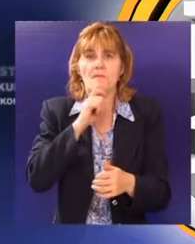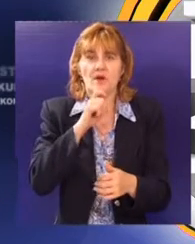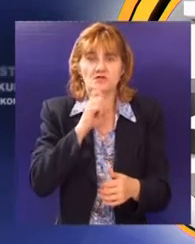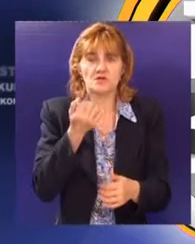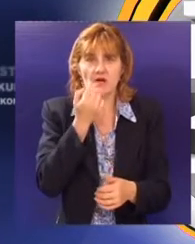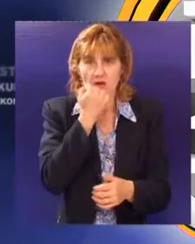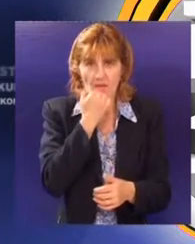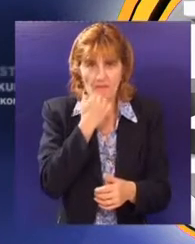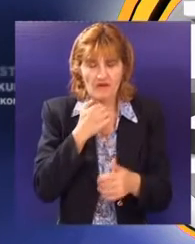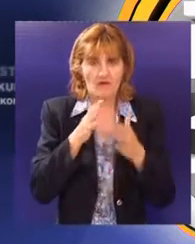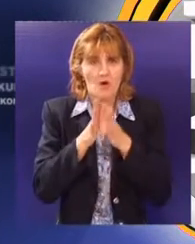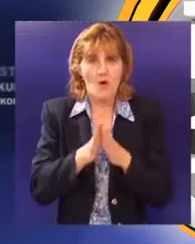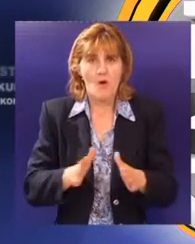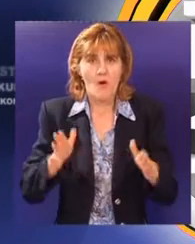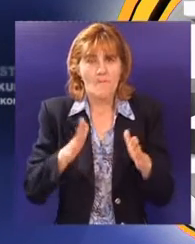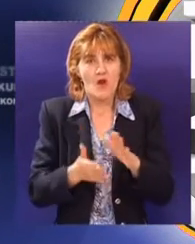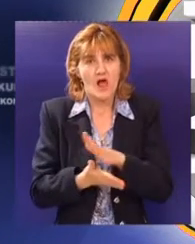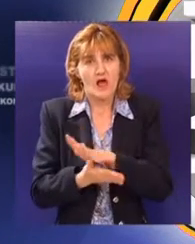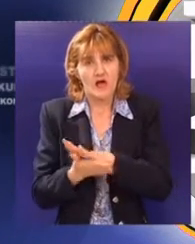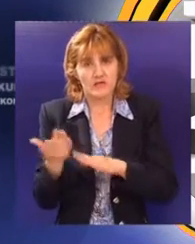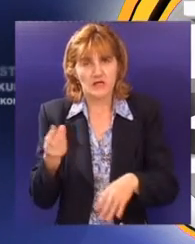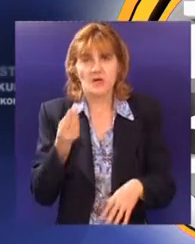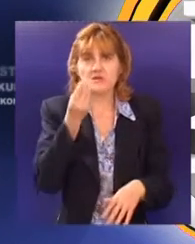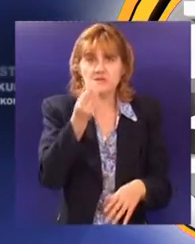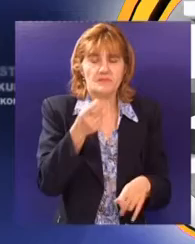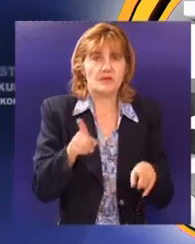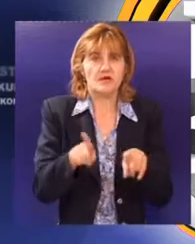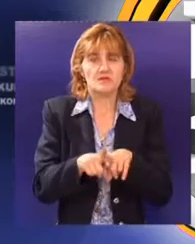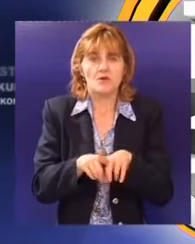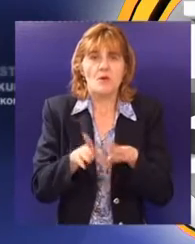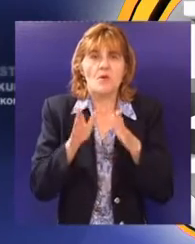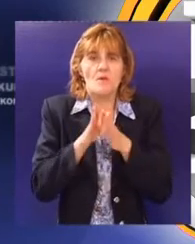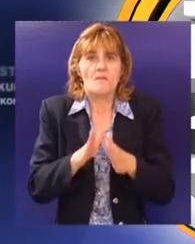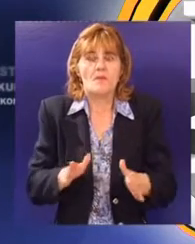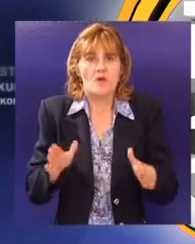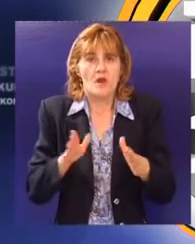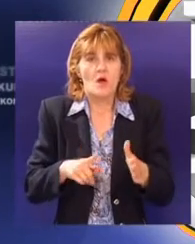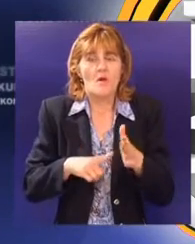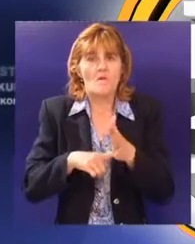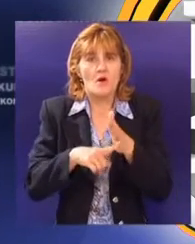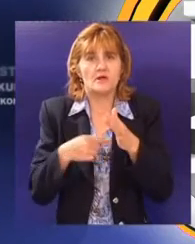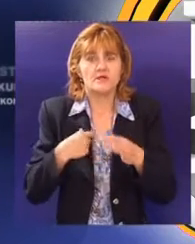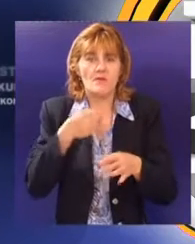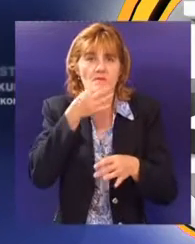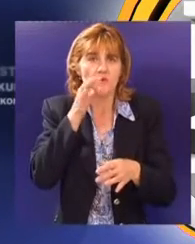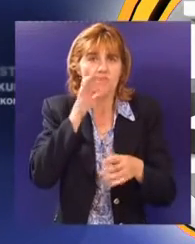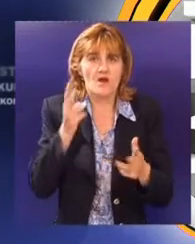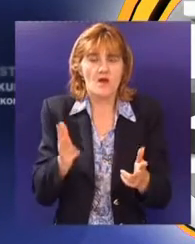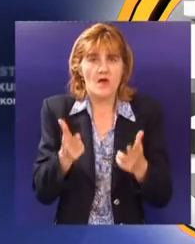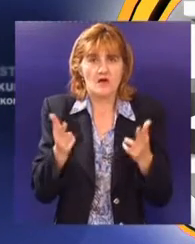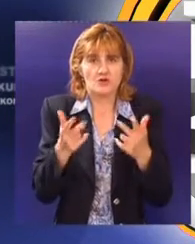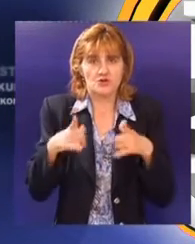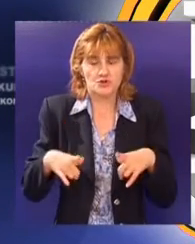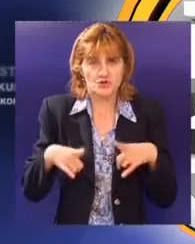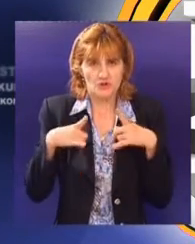privreda polako izlazi iz krize i Srpska privreda isto polako pokazuje znakove oporavka. Šećer